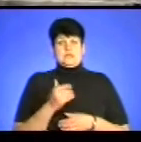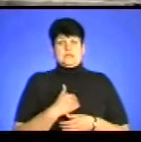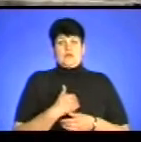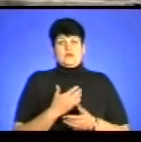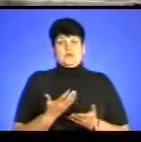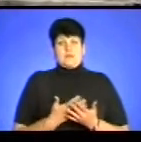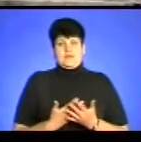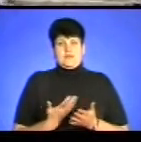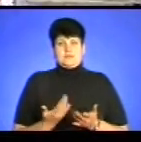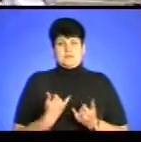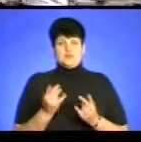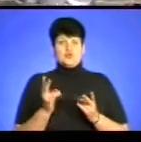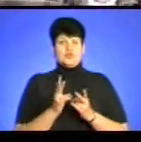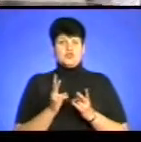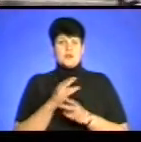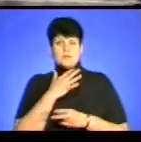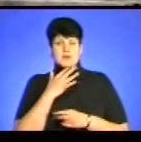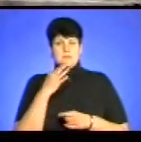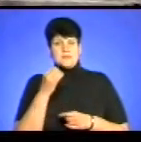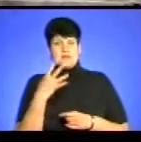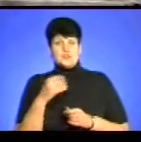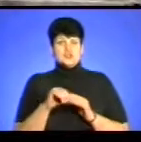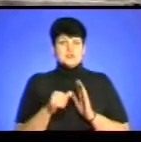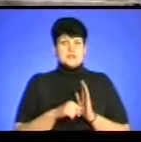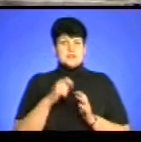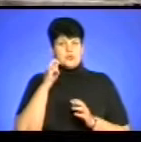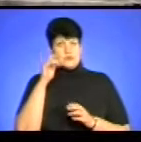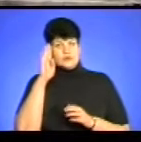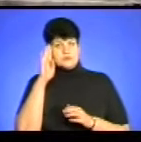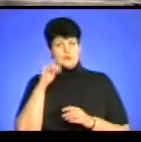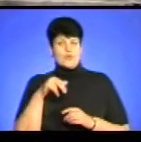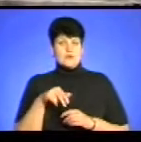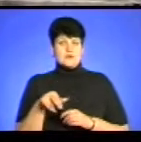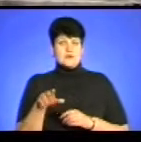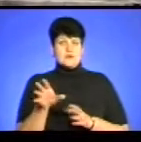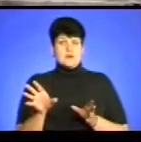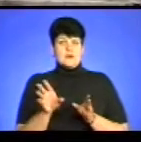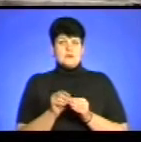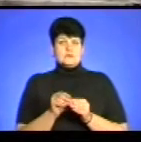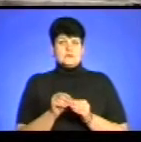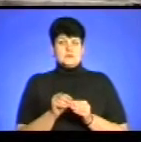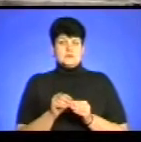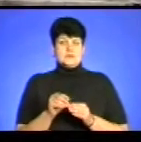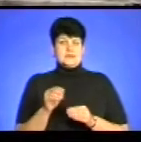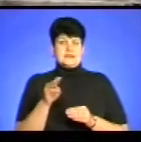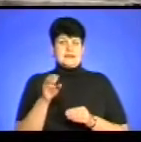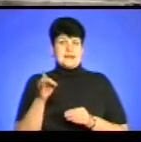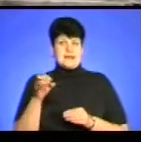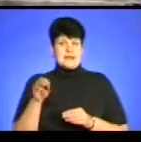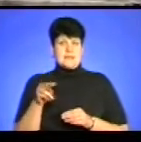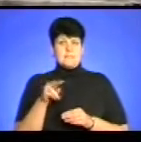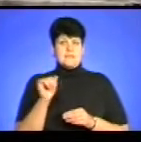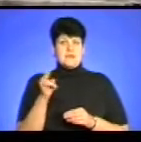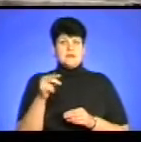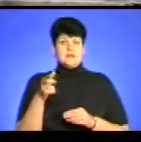Ми зараз зустрічаємо багато таких 15-16-річних хлопчисьок, ходять з американськими фашистськими тер'єрами, з підбулями,